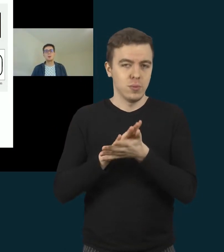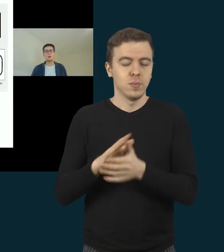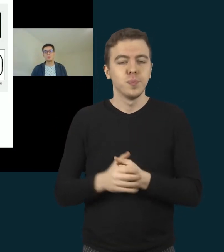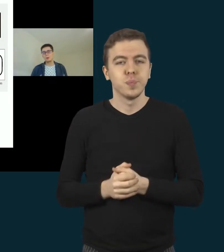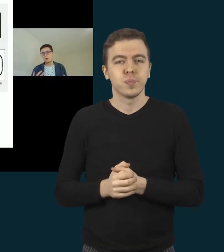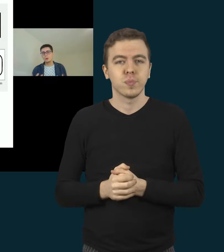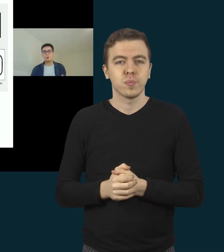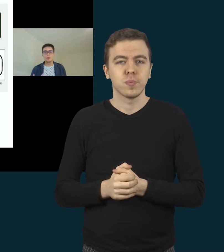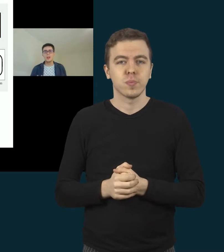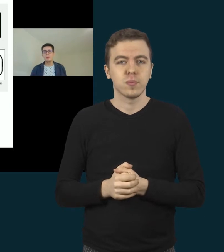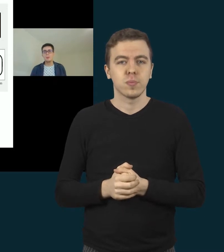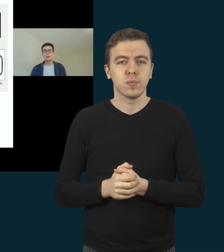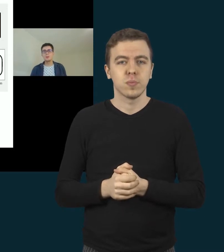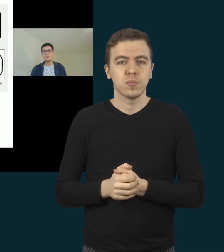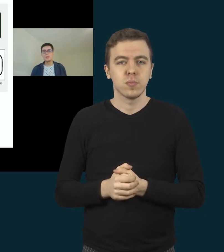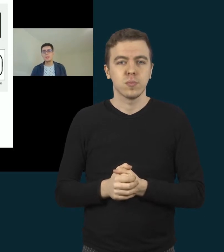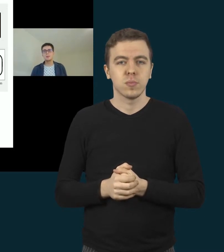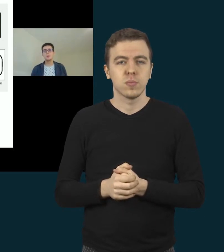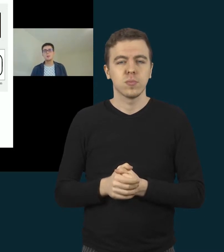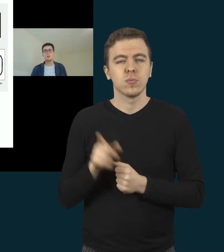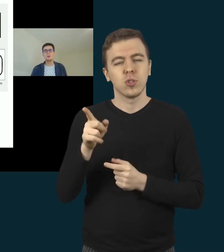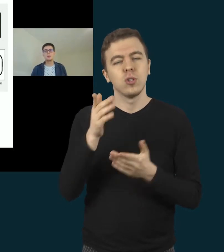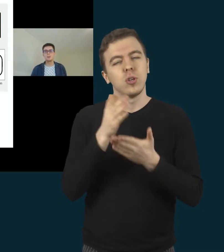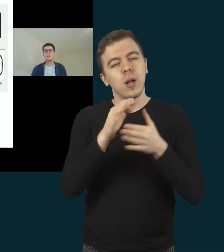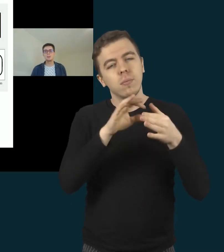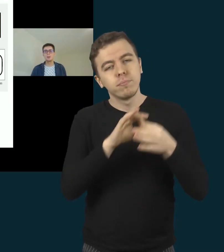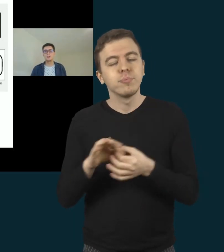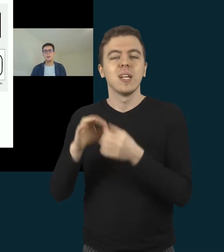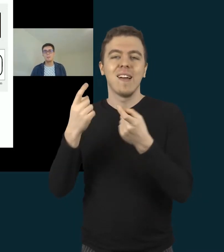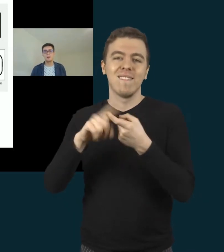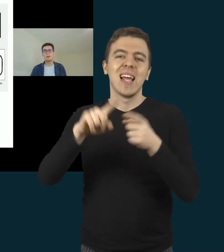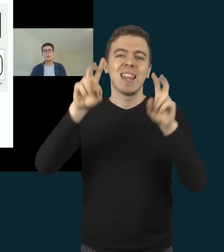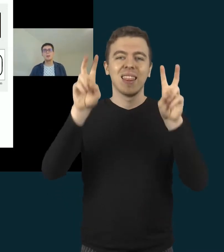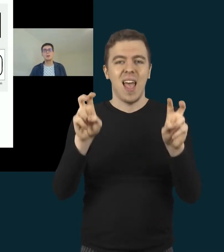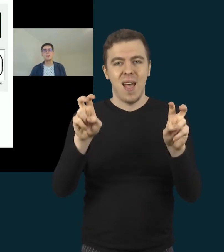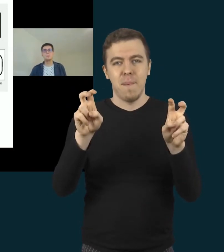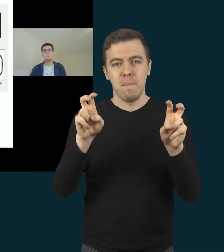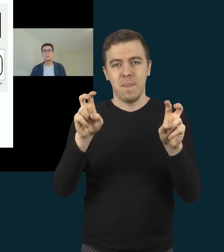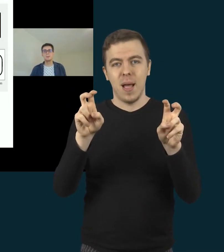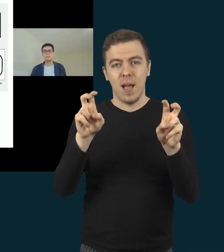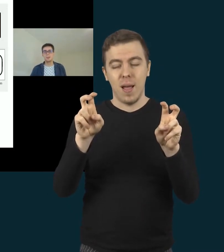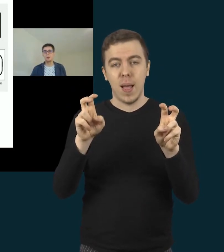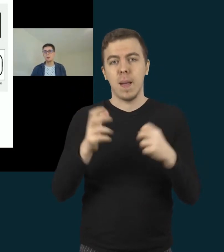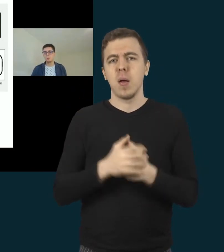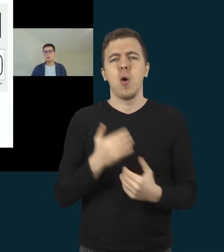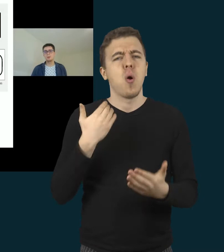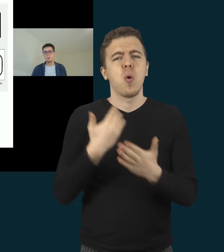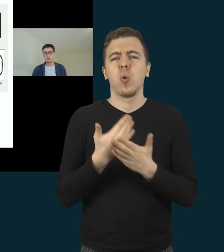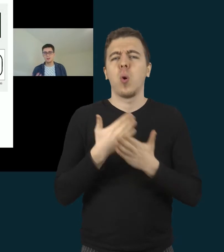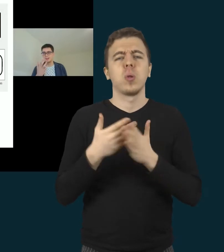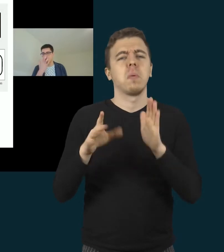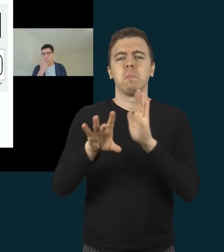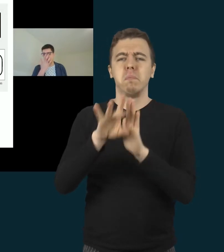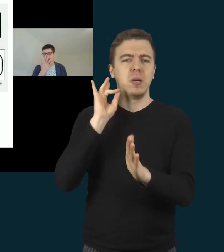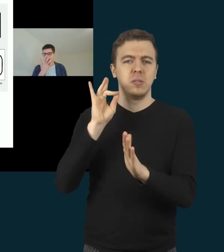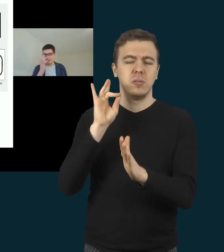kurie buvo susijęs su tos dienos tema. Kodėl mes pasirinkom būtent mokyti gestų